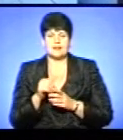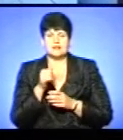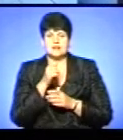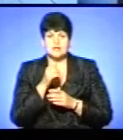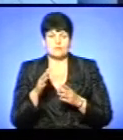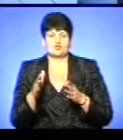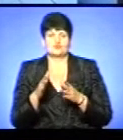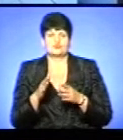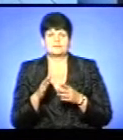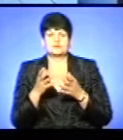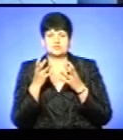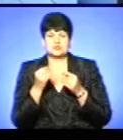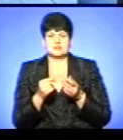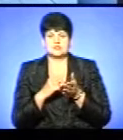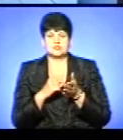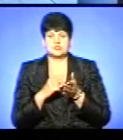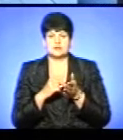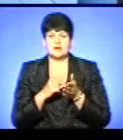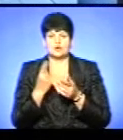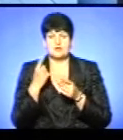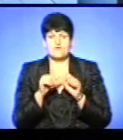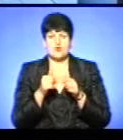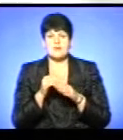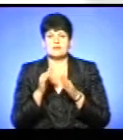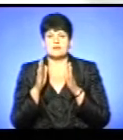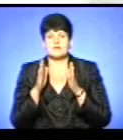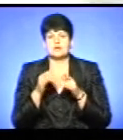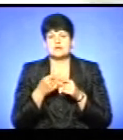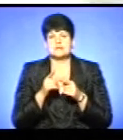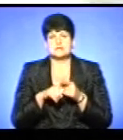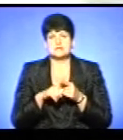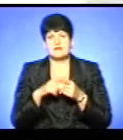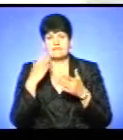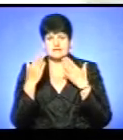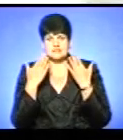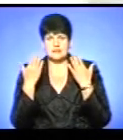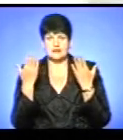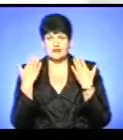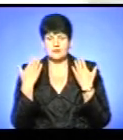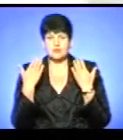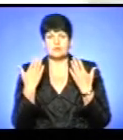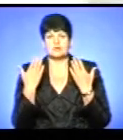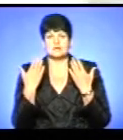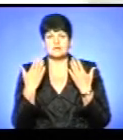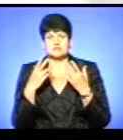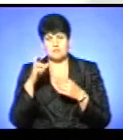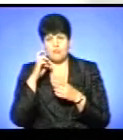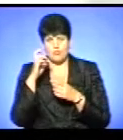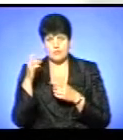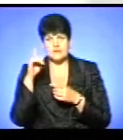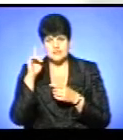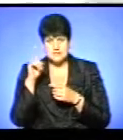минути ще одну форму відпочатку, ще одну форму табору, так би мовити, веселі канікули з Богом. Я знаю, що ви